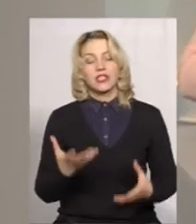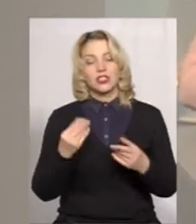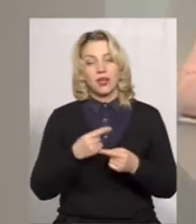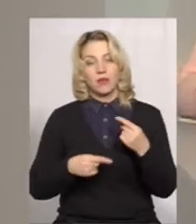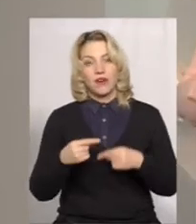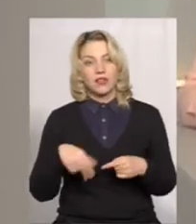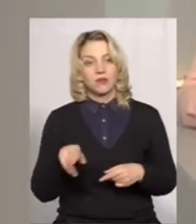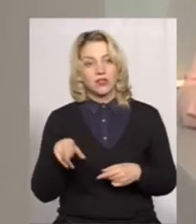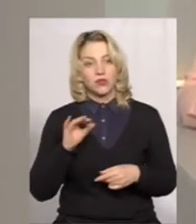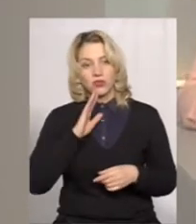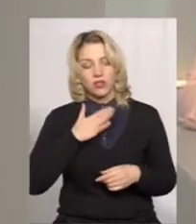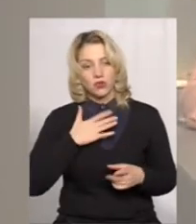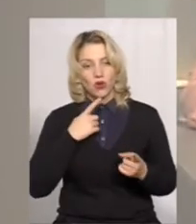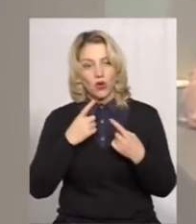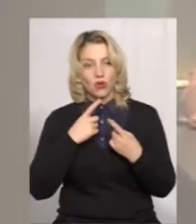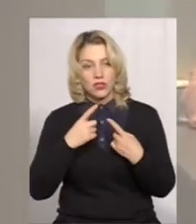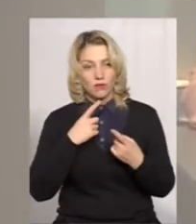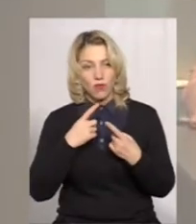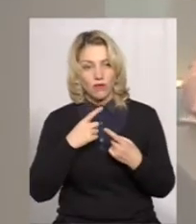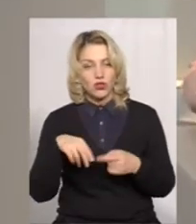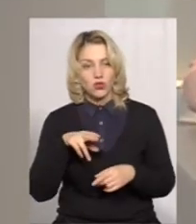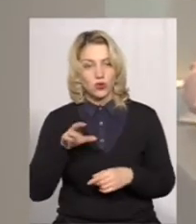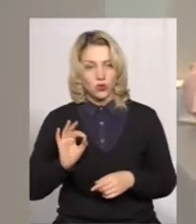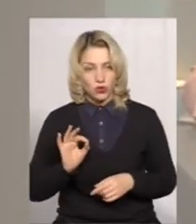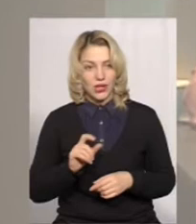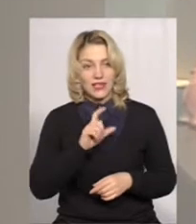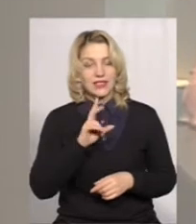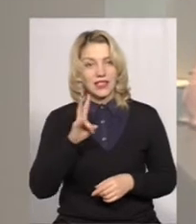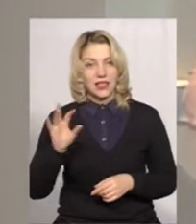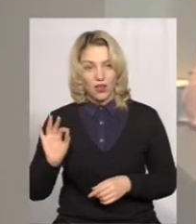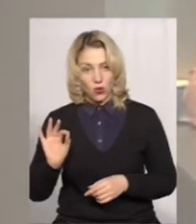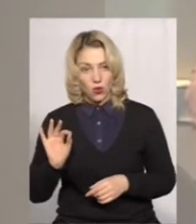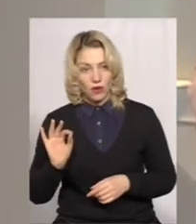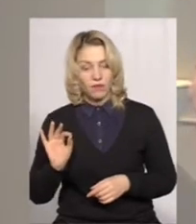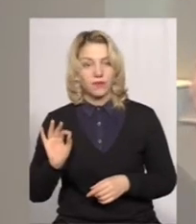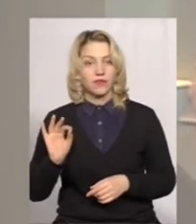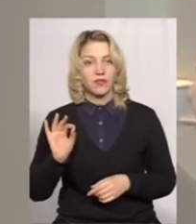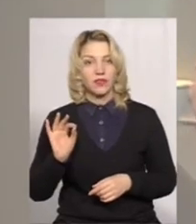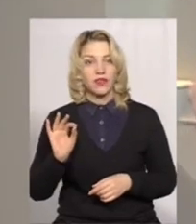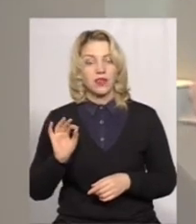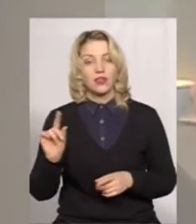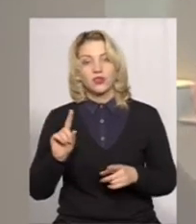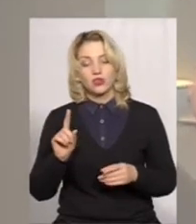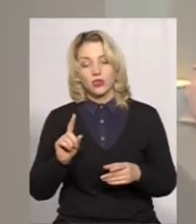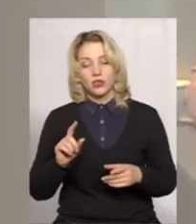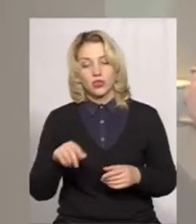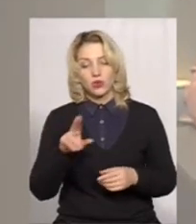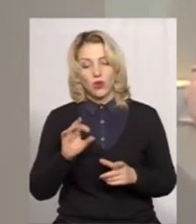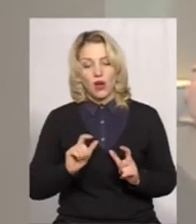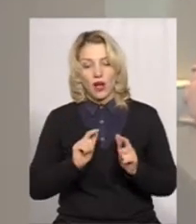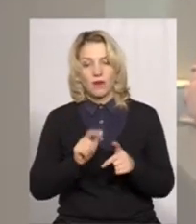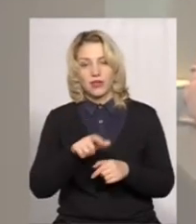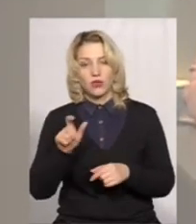до нашої розмови щодо зовнішнього незалежного оцінювання. Щодо абітурієнтів